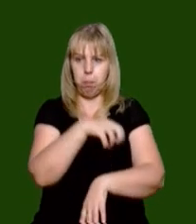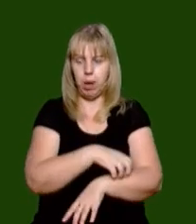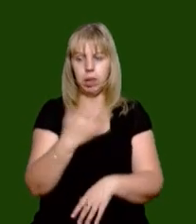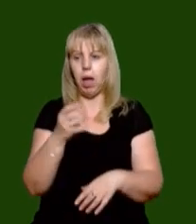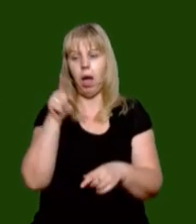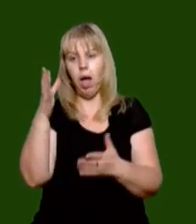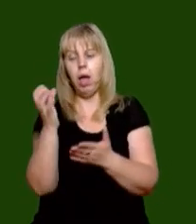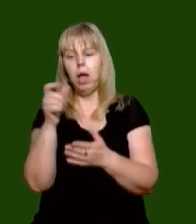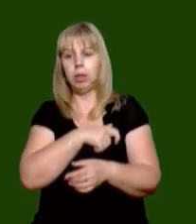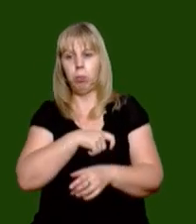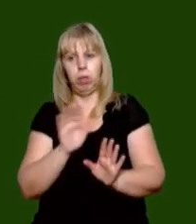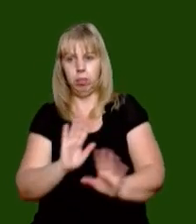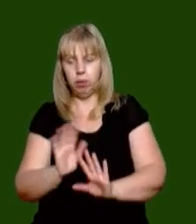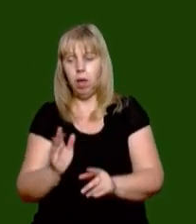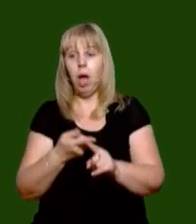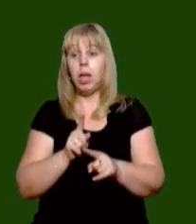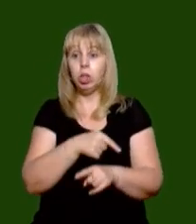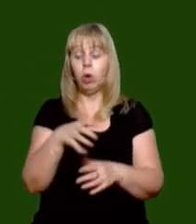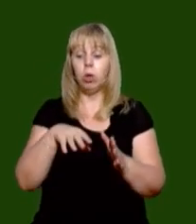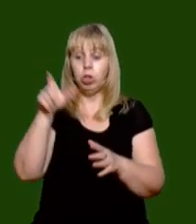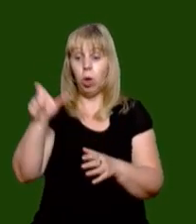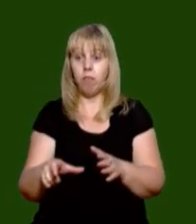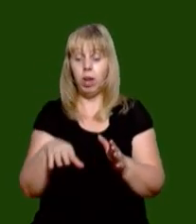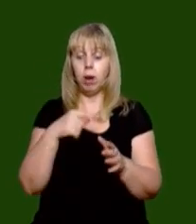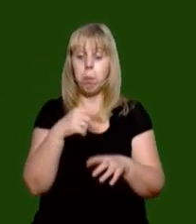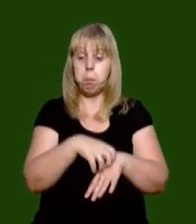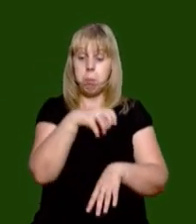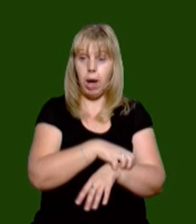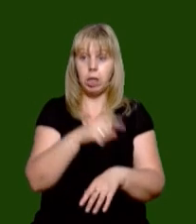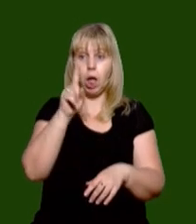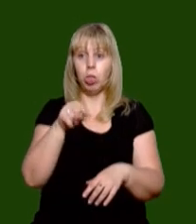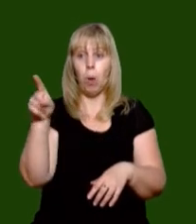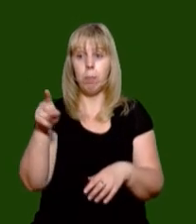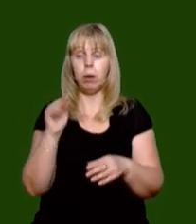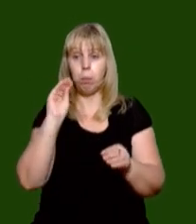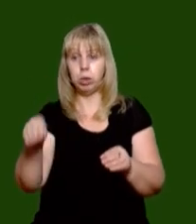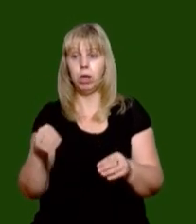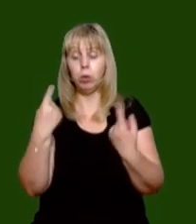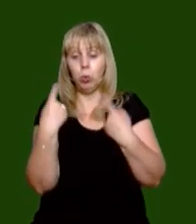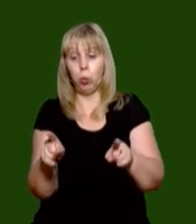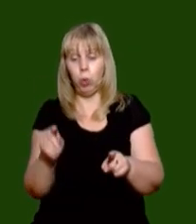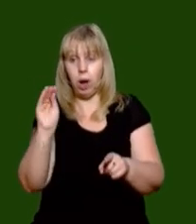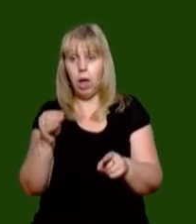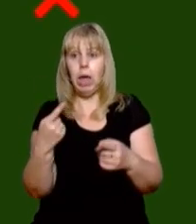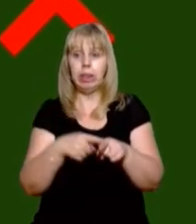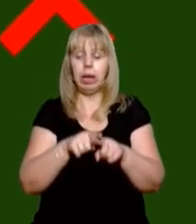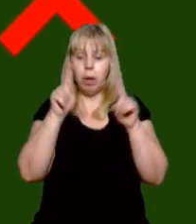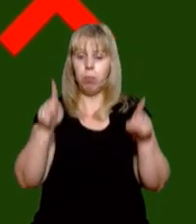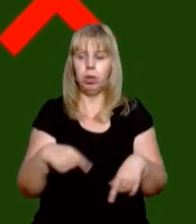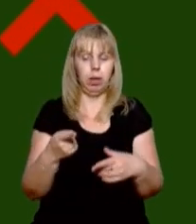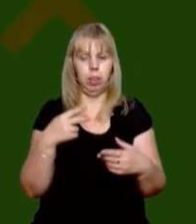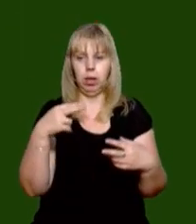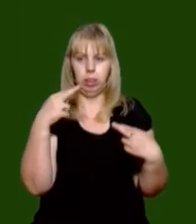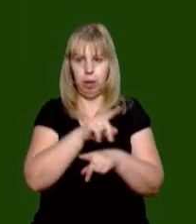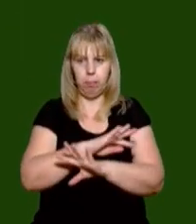конкретного кандидата. Якщо виборець проголосував за одну партію, а номер кандидата поставив у полі іншої, такий бюлетень буде